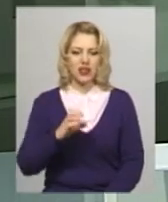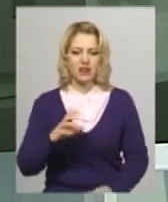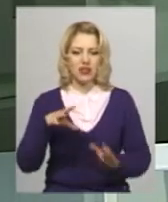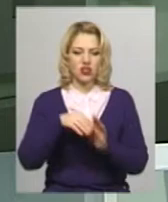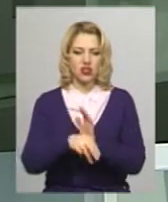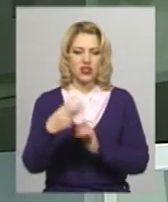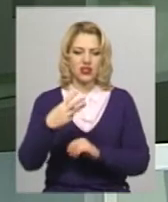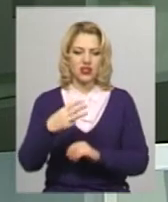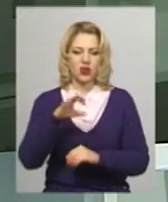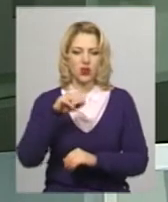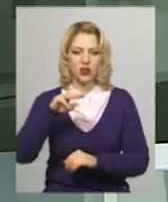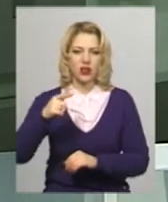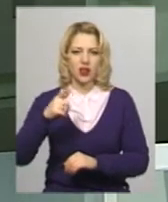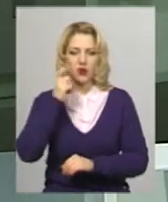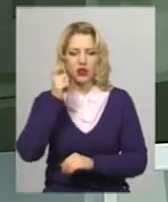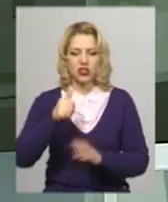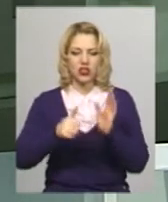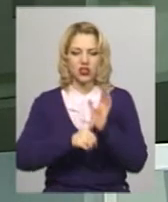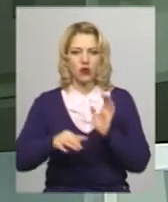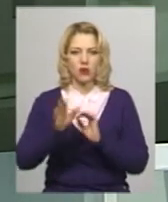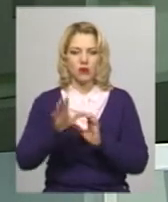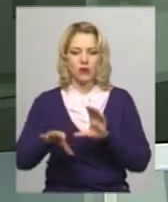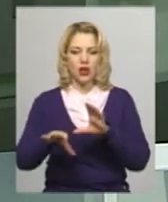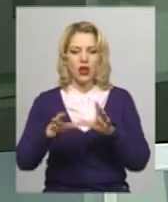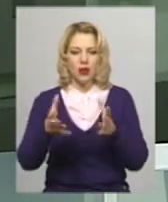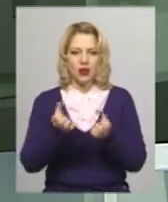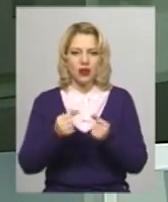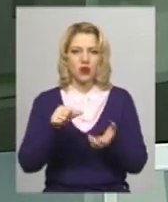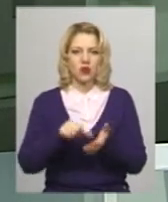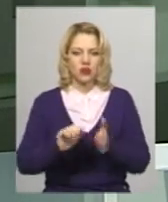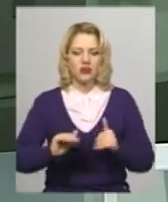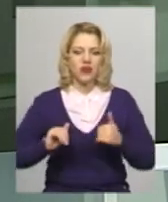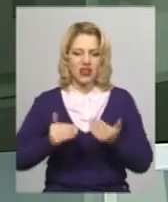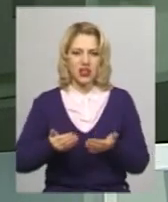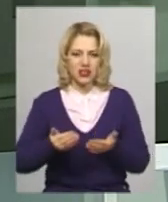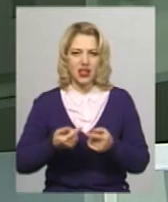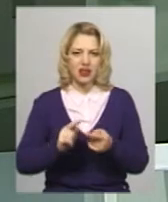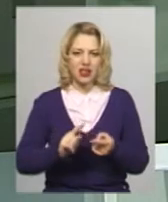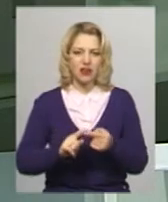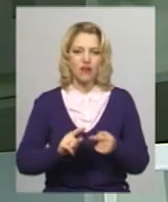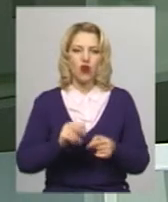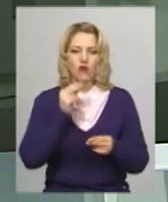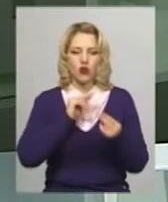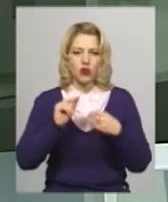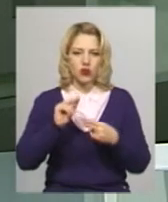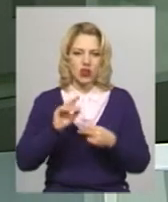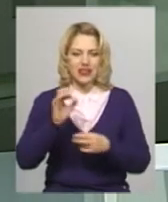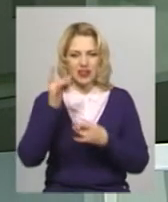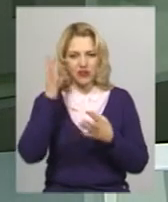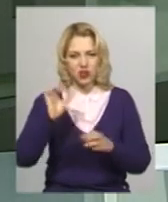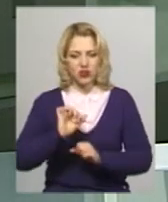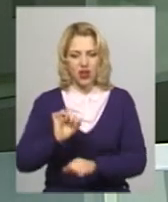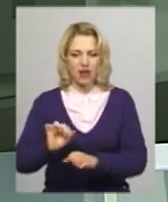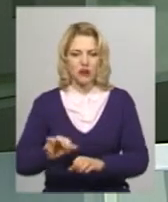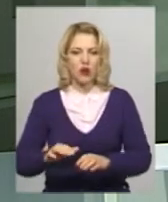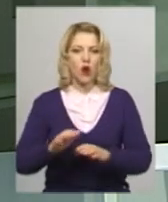ОТГ України з шести областей братимуть участь в ініціативі вдосконалення системи цивільного захисту в об'єднаних громадах